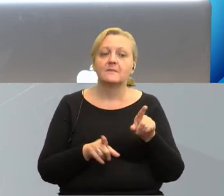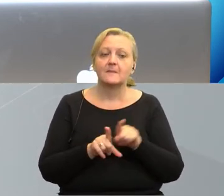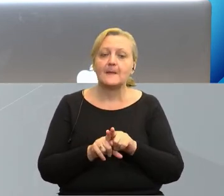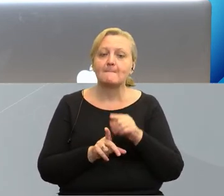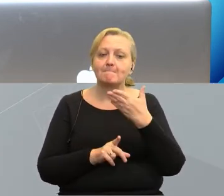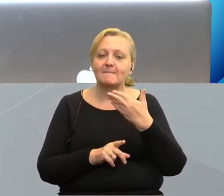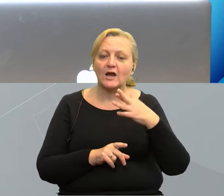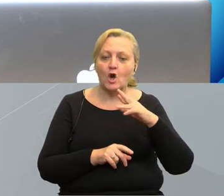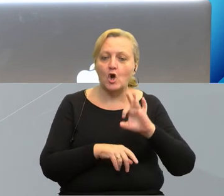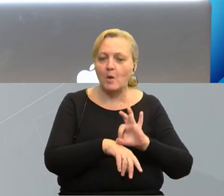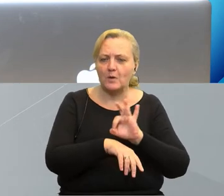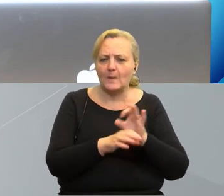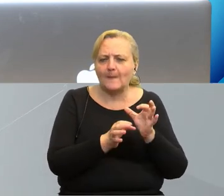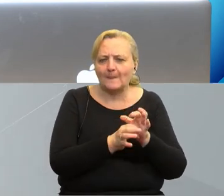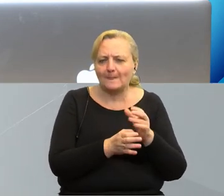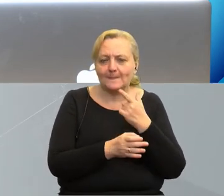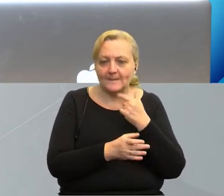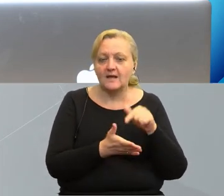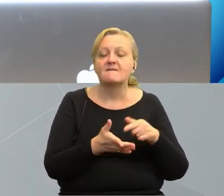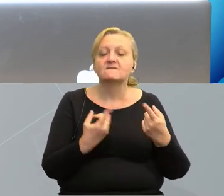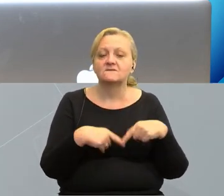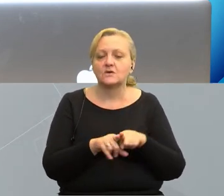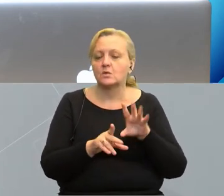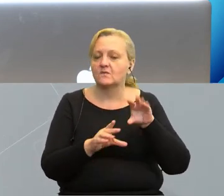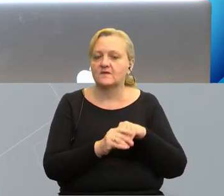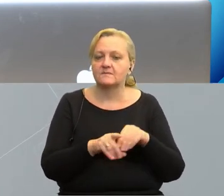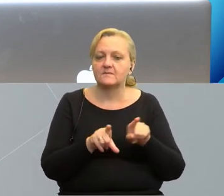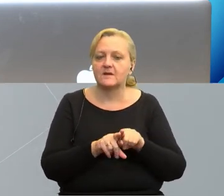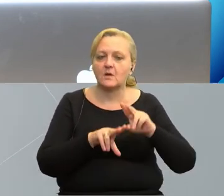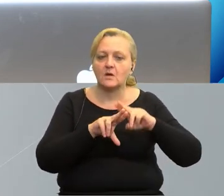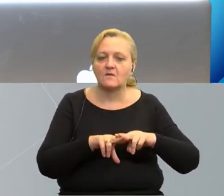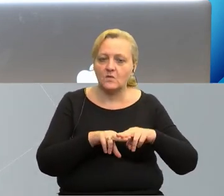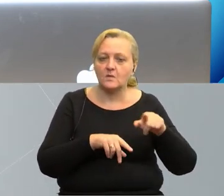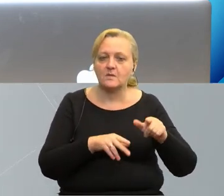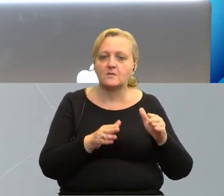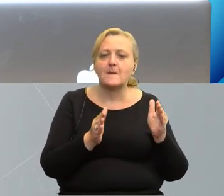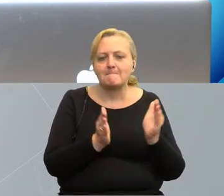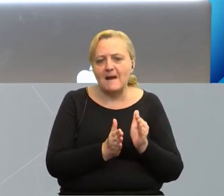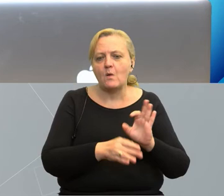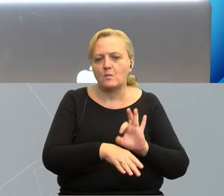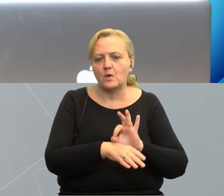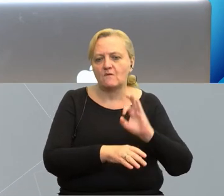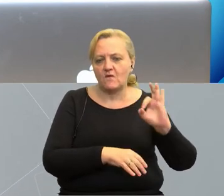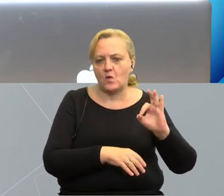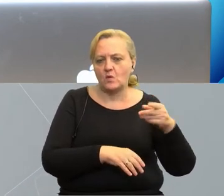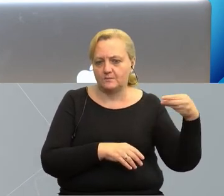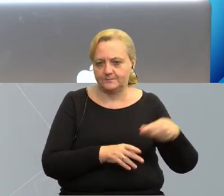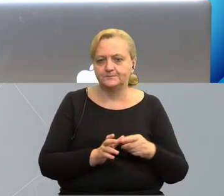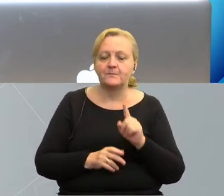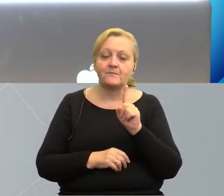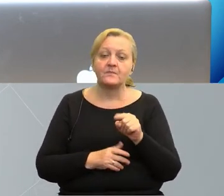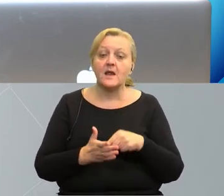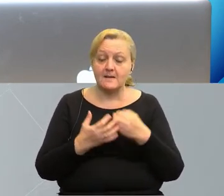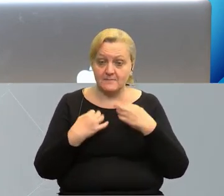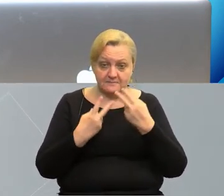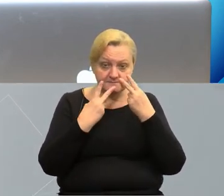mikroprojekty, które były realizowane w ramach Funduszu Małych Projektów. Jak Państwo